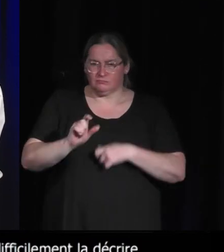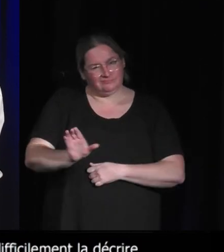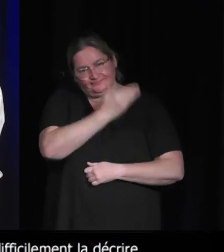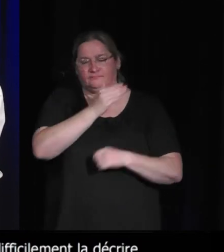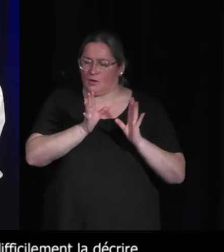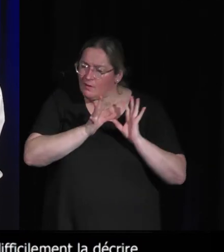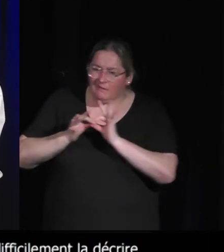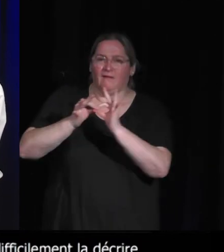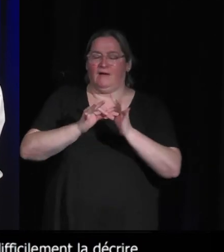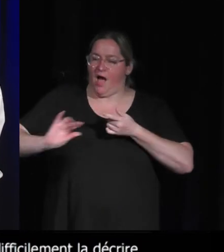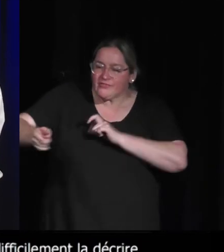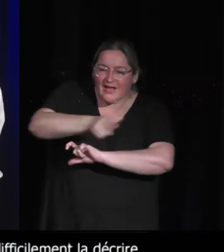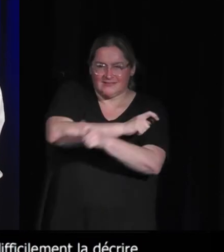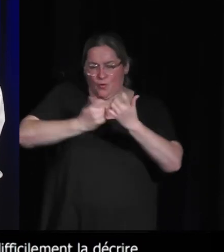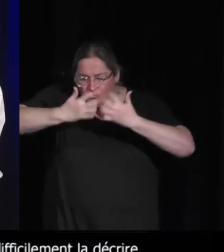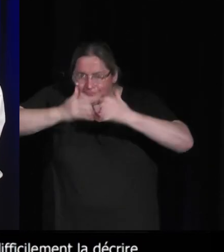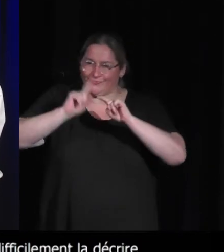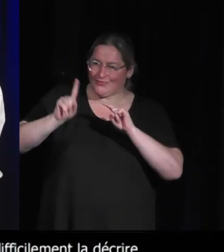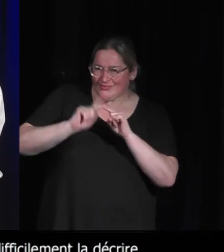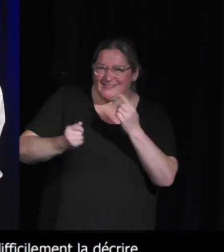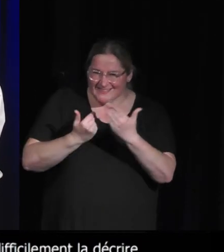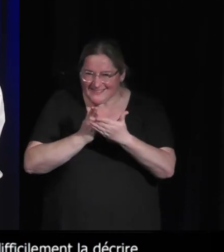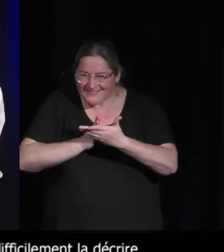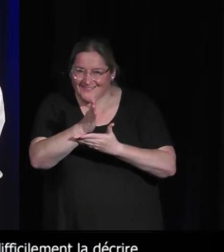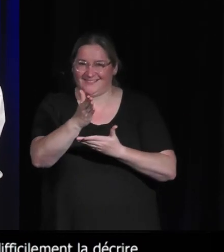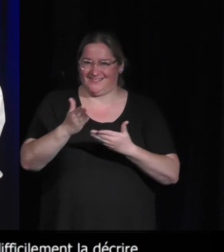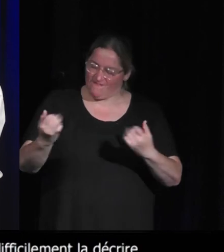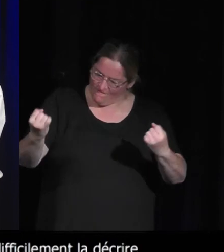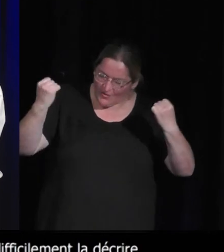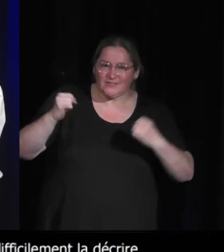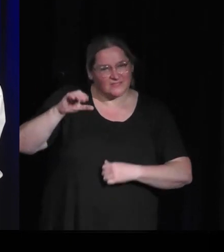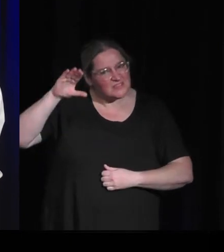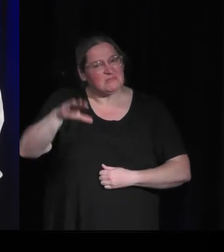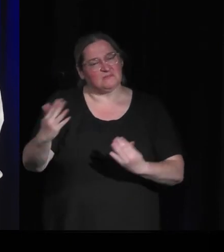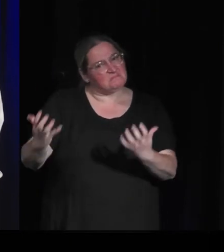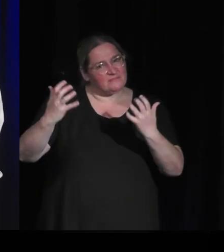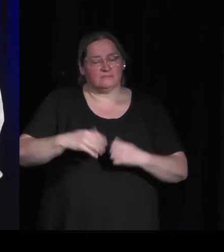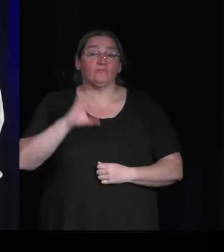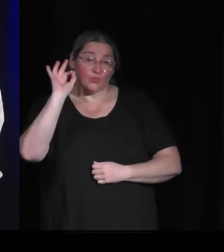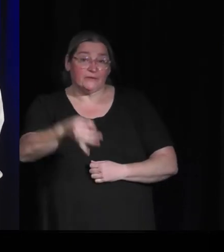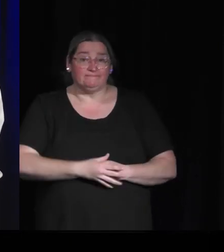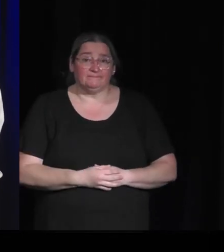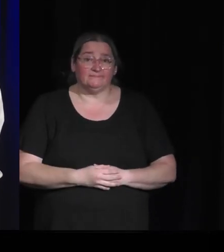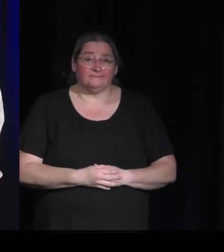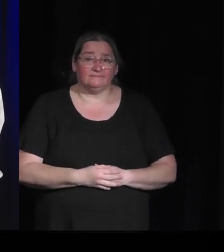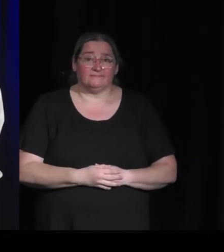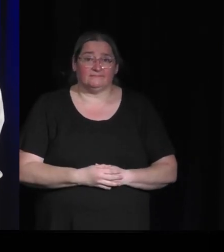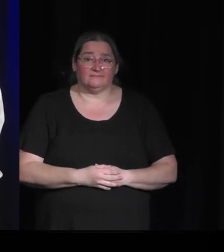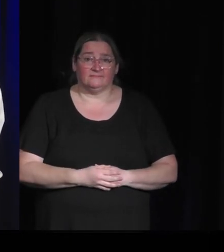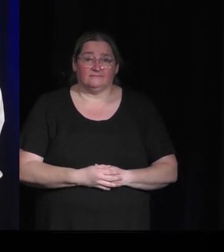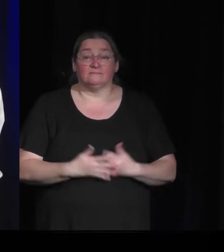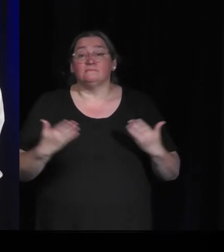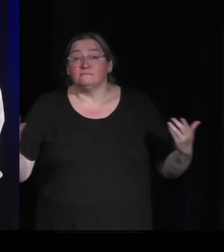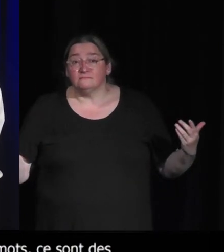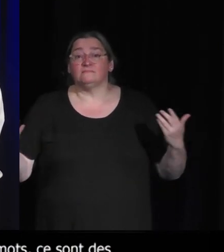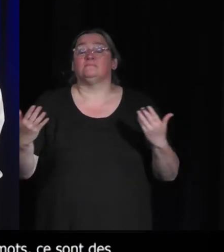des interactions, c'est des mécanismes, en fait. C'est ça la force du média. Oui. Et en tout cas,